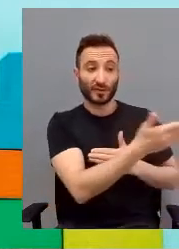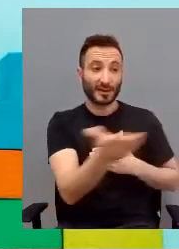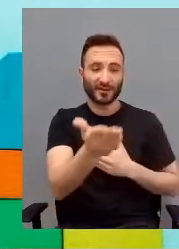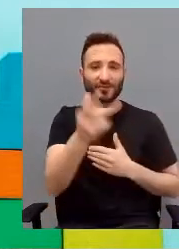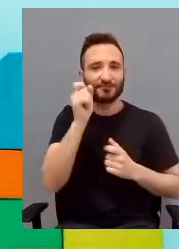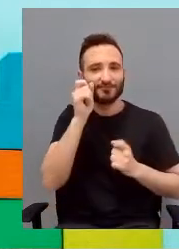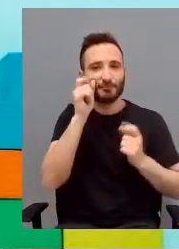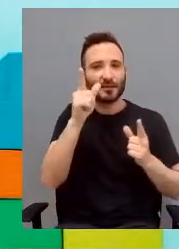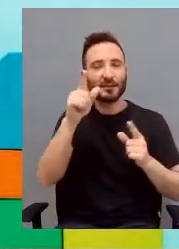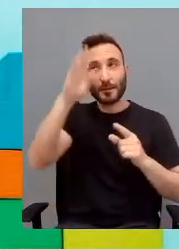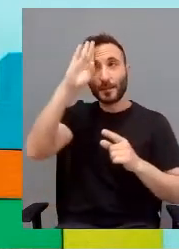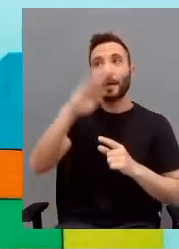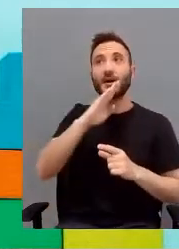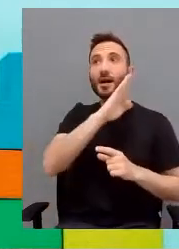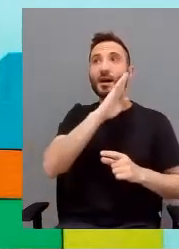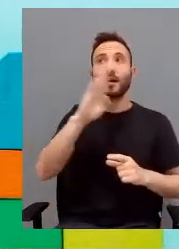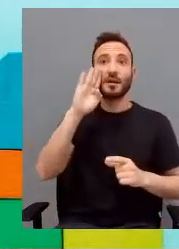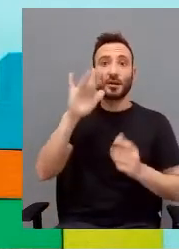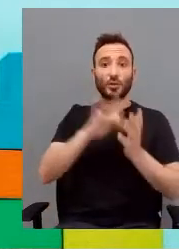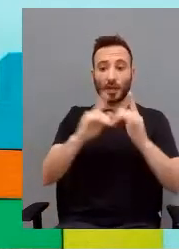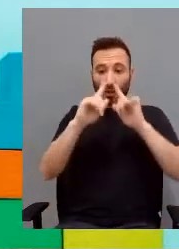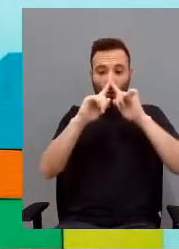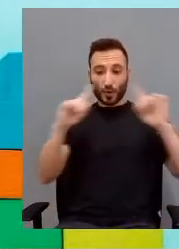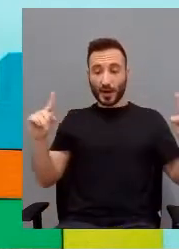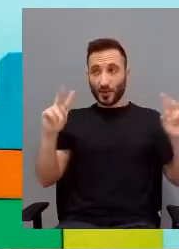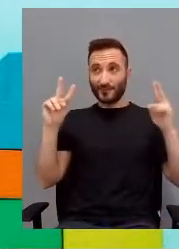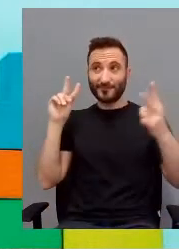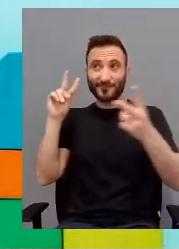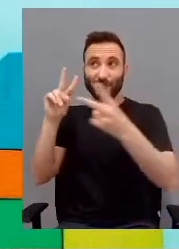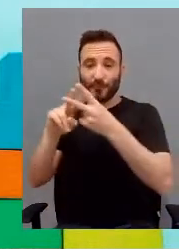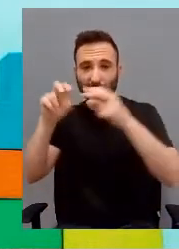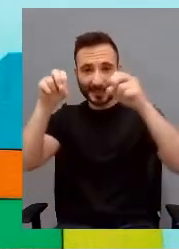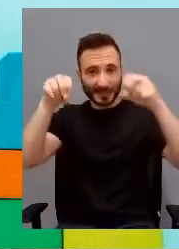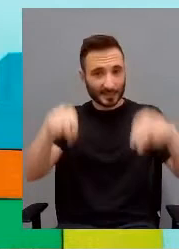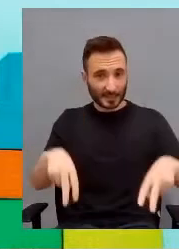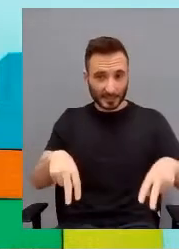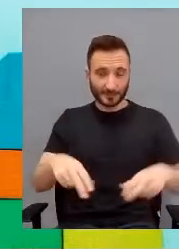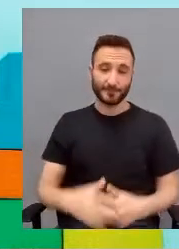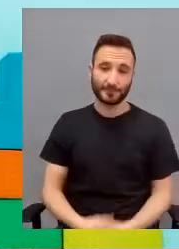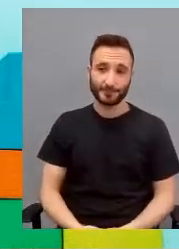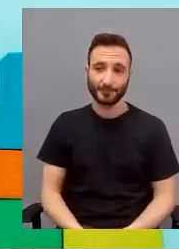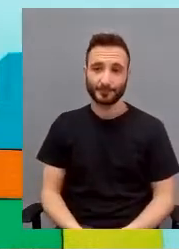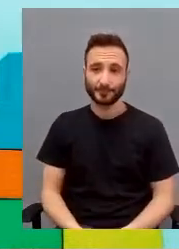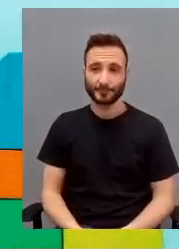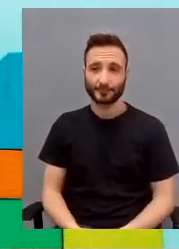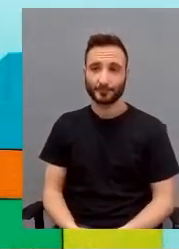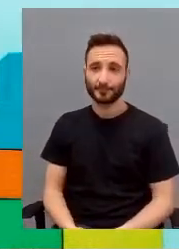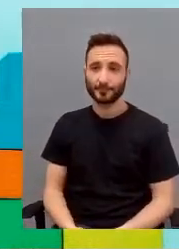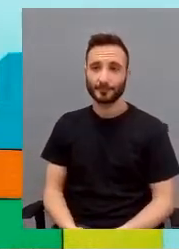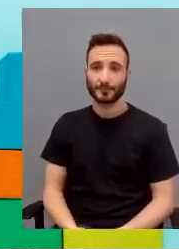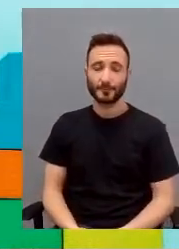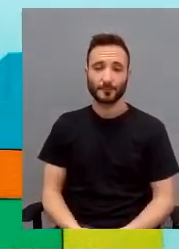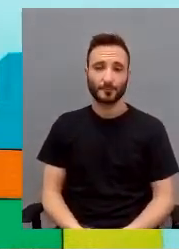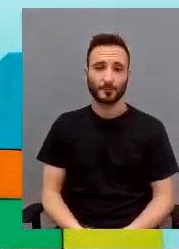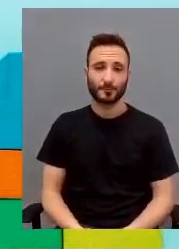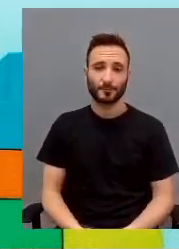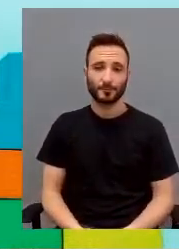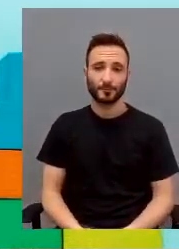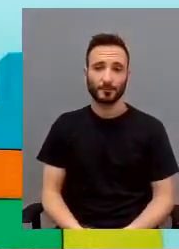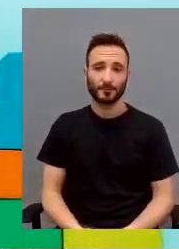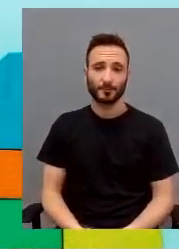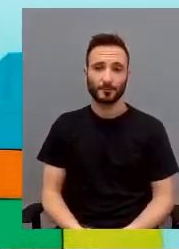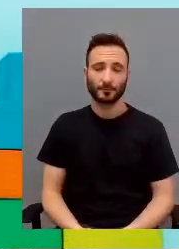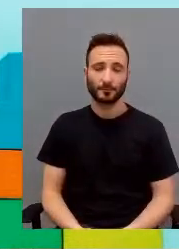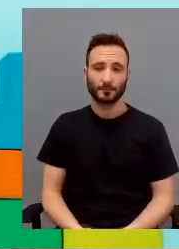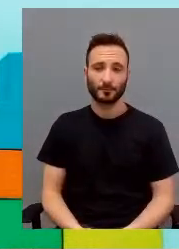spazio durante tutto questo anno. E hanno visto noi operatori con le mascherine sul volto, con i camici,